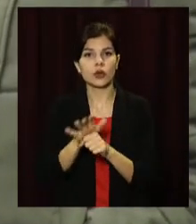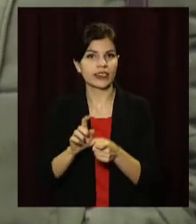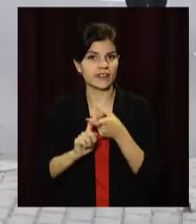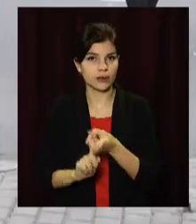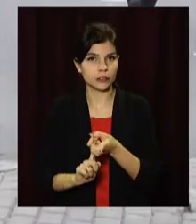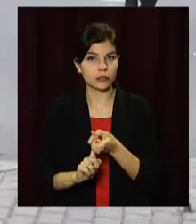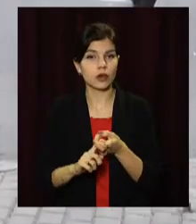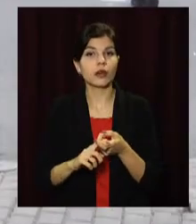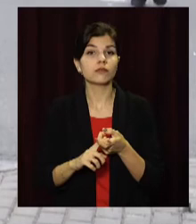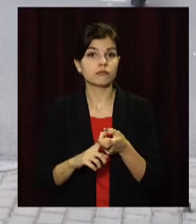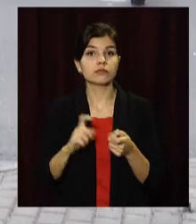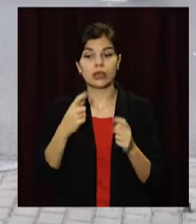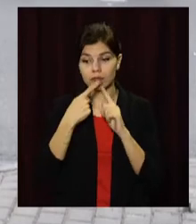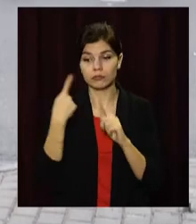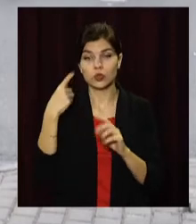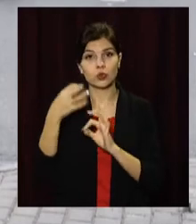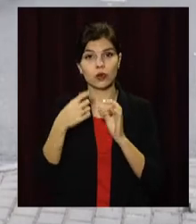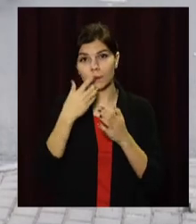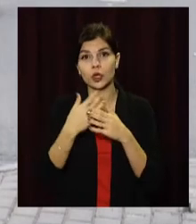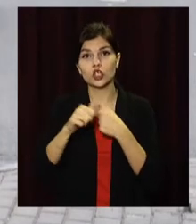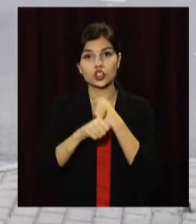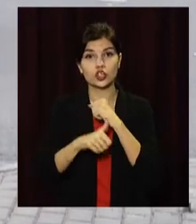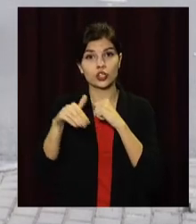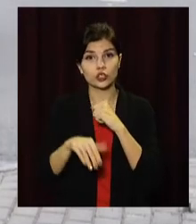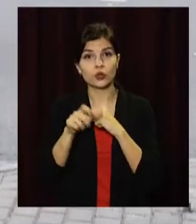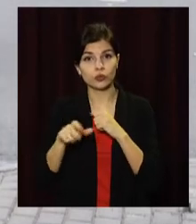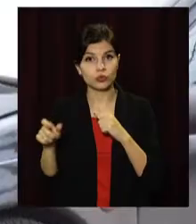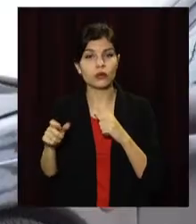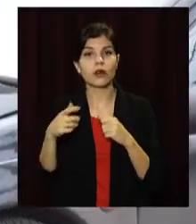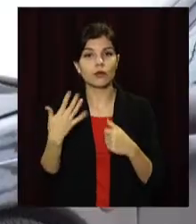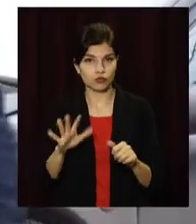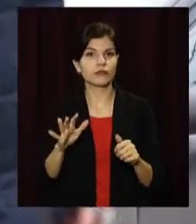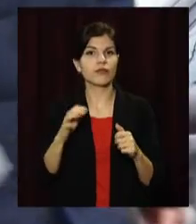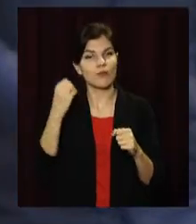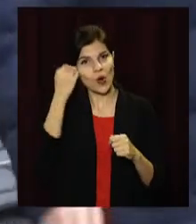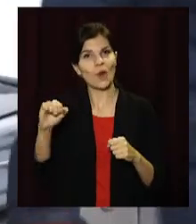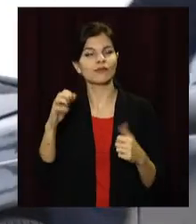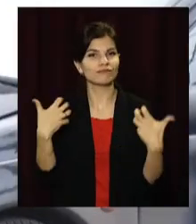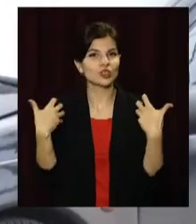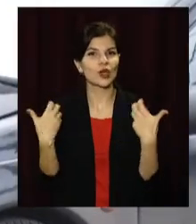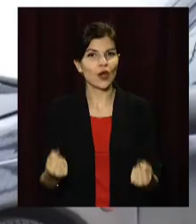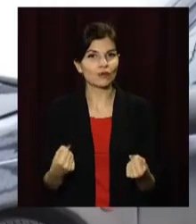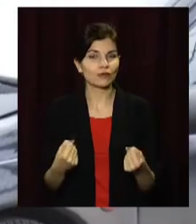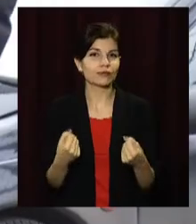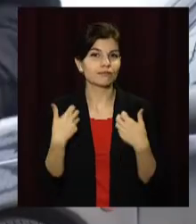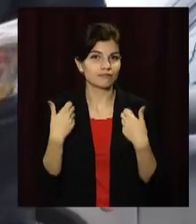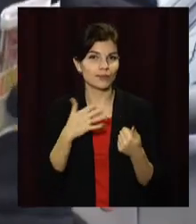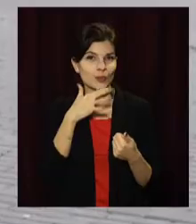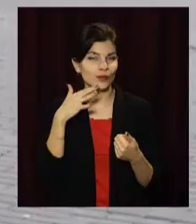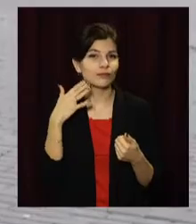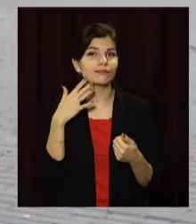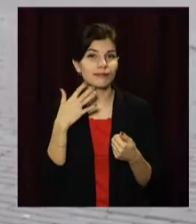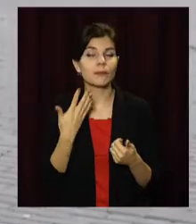інфекцією. При цьому за минулу добу майже 16 тисяч людей недугу подолали. Відздачили в Міністерстві охорони здоров'я.